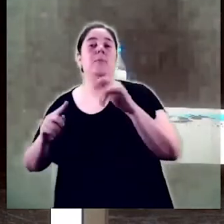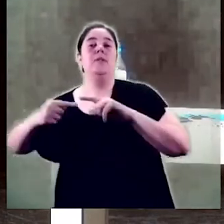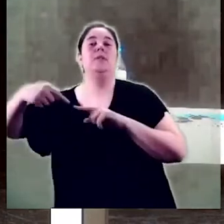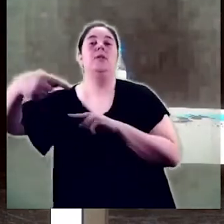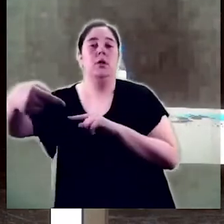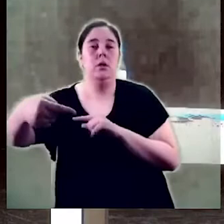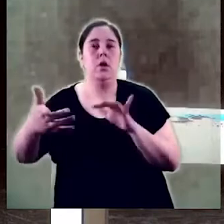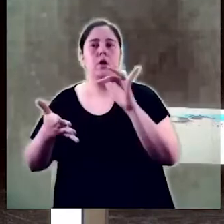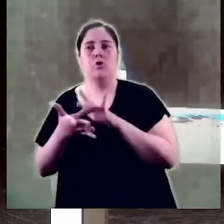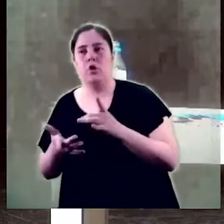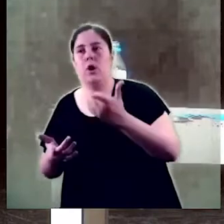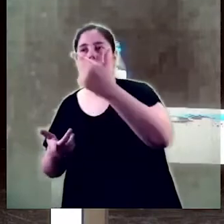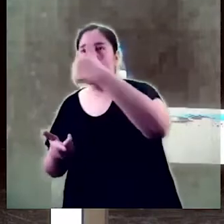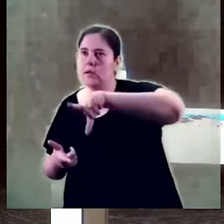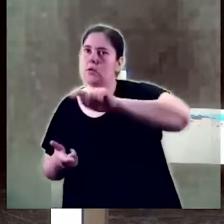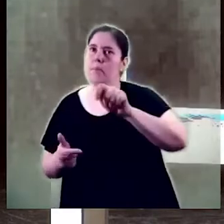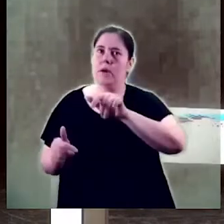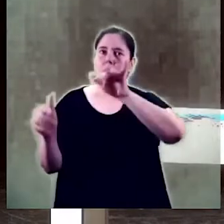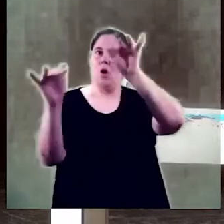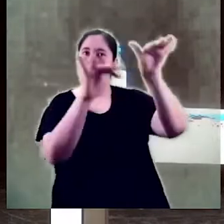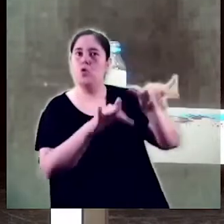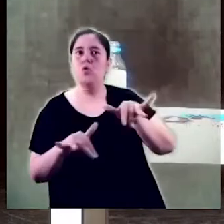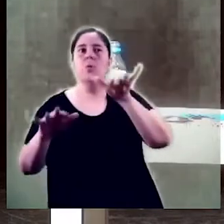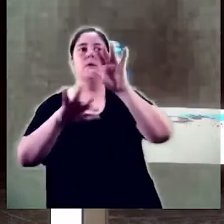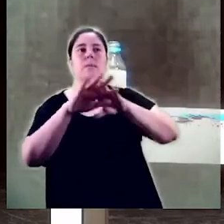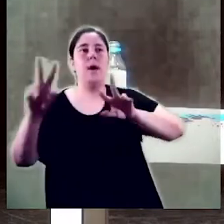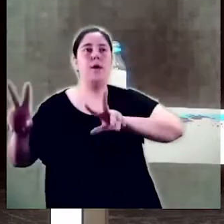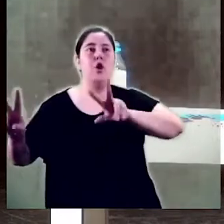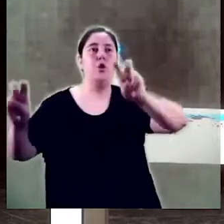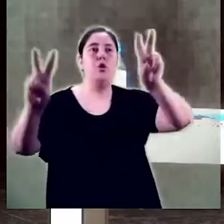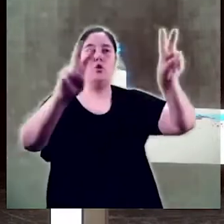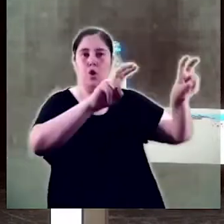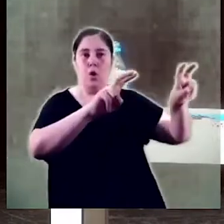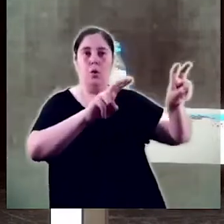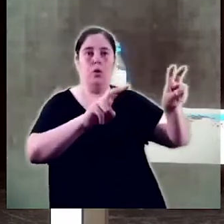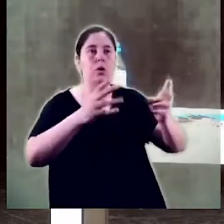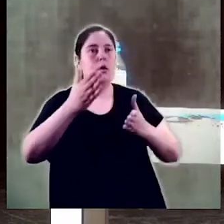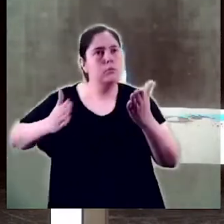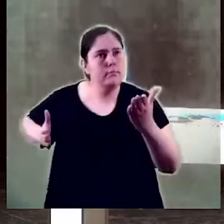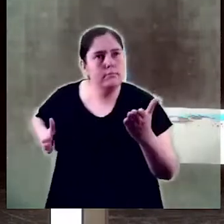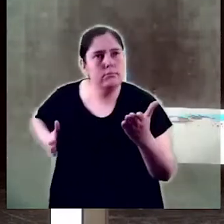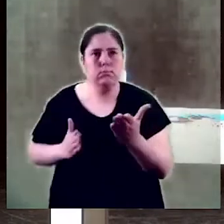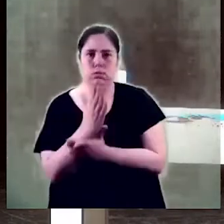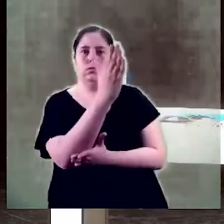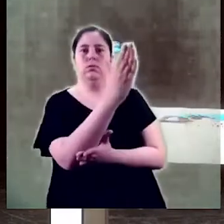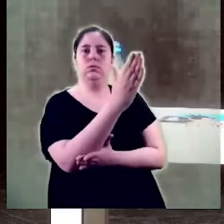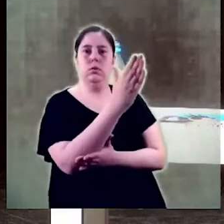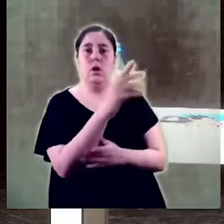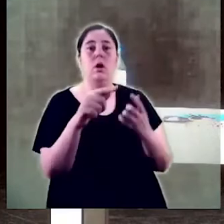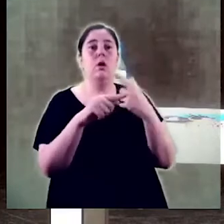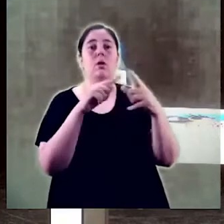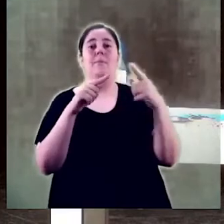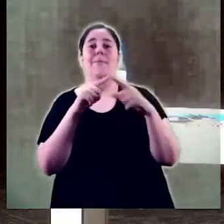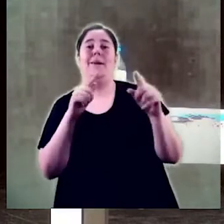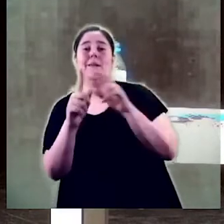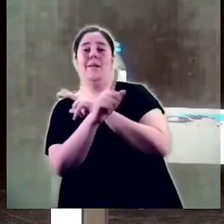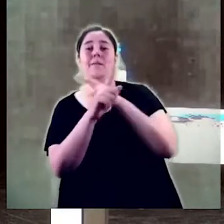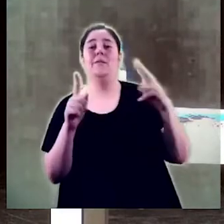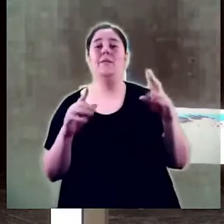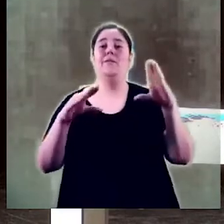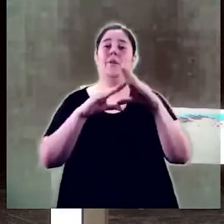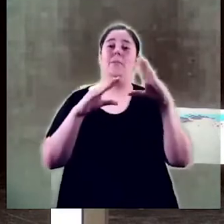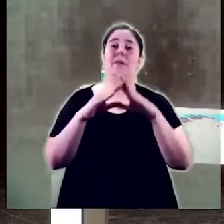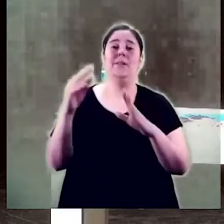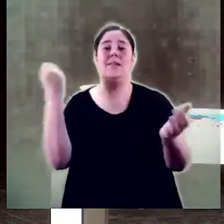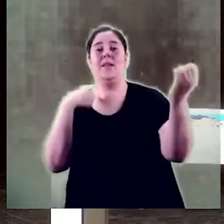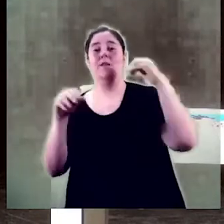de les successives que haurà de seguir convencent, obrint camí, fins i tot quan la mirada i l'acció feminista són necessàries i en